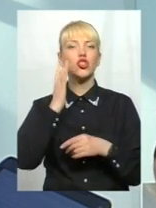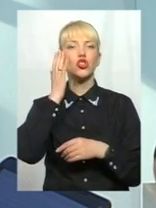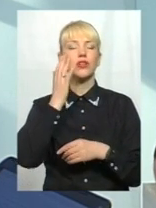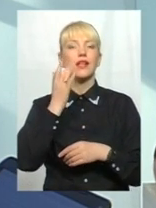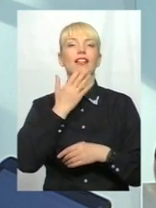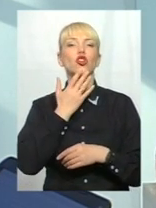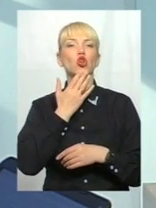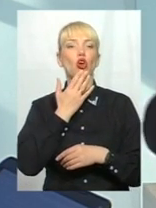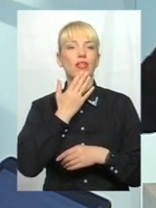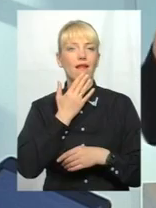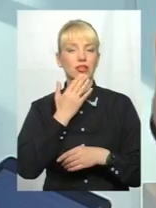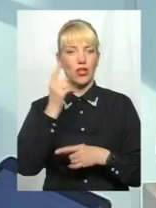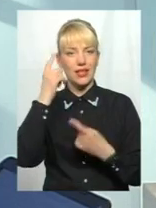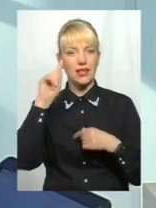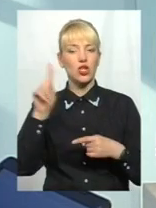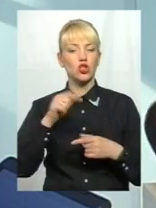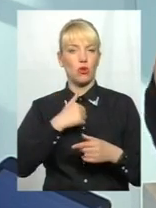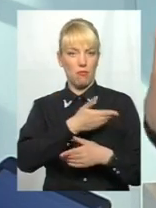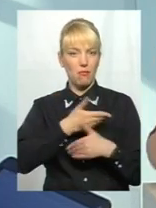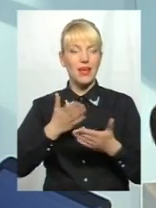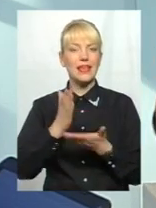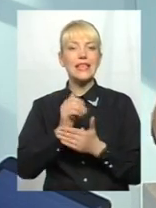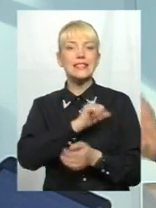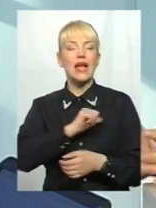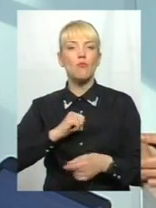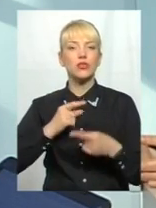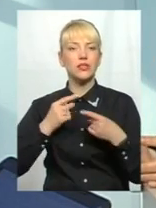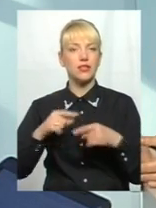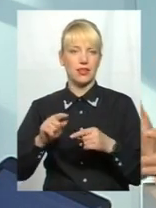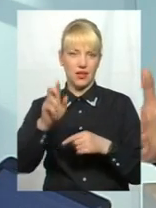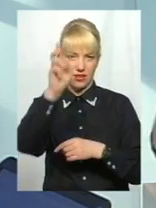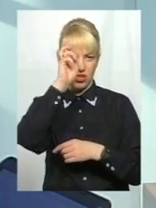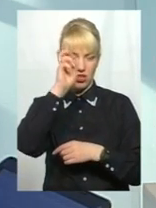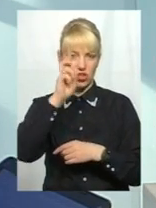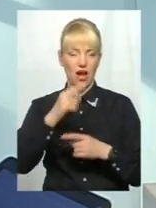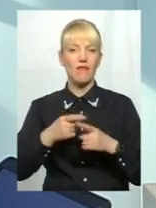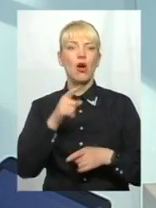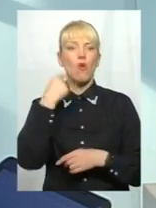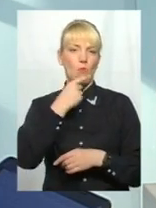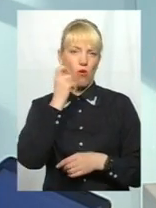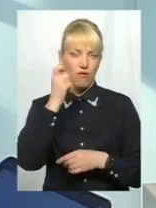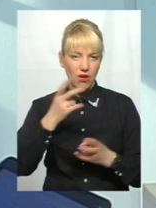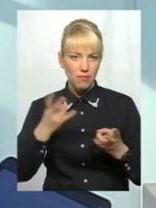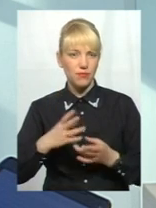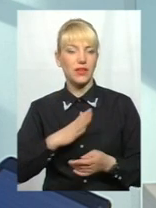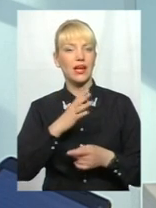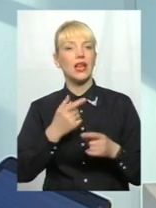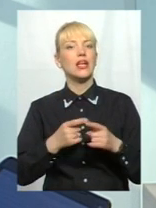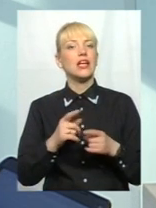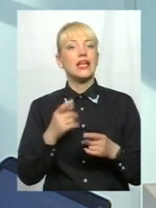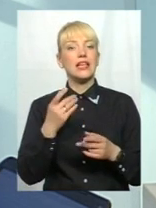самостійна держава, своєю ідеою, своєю культурою, так само погано завжди закінчується. Тому мені здається, що ми